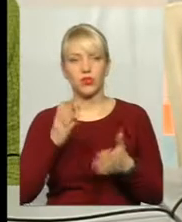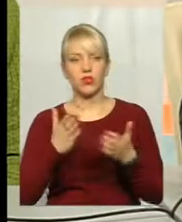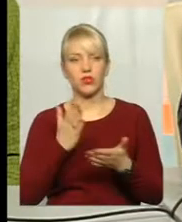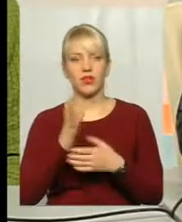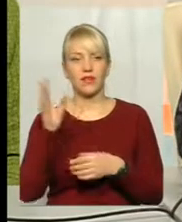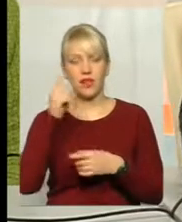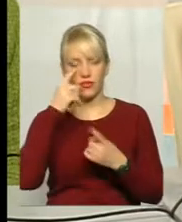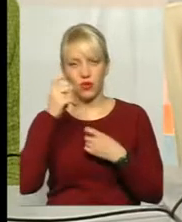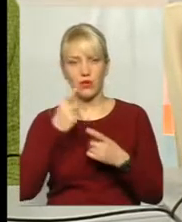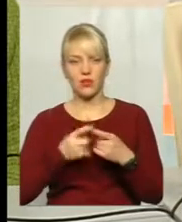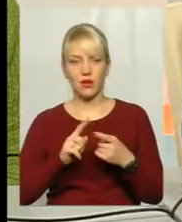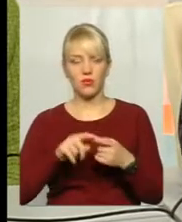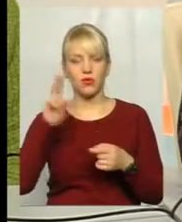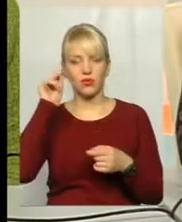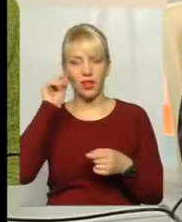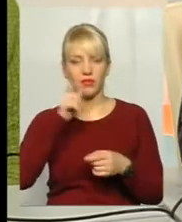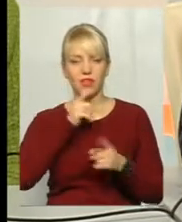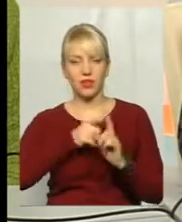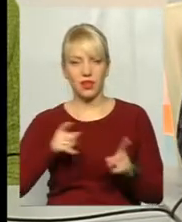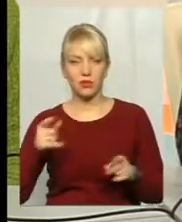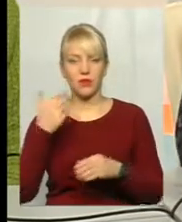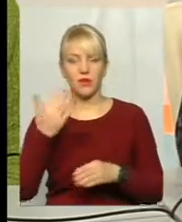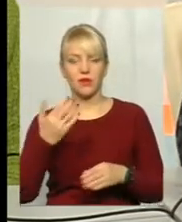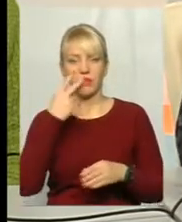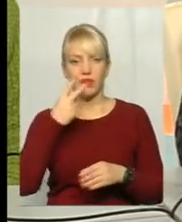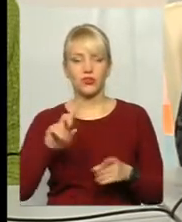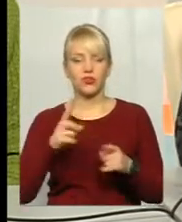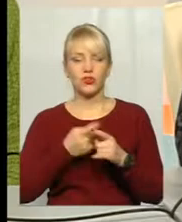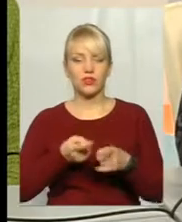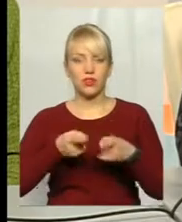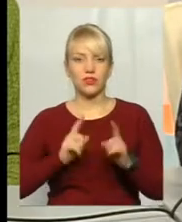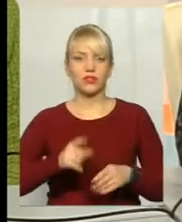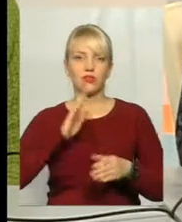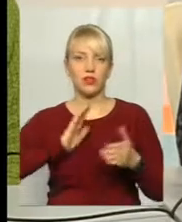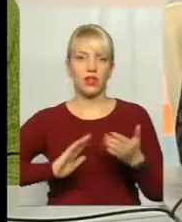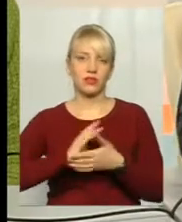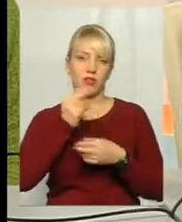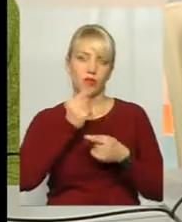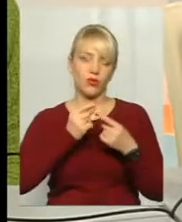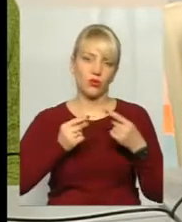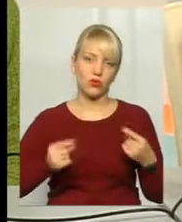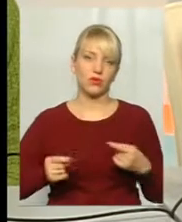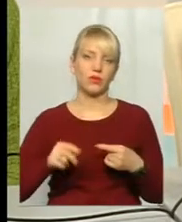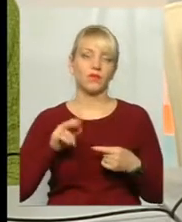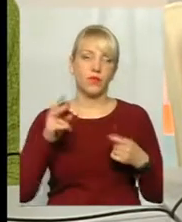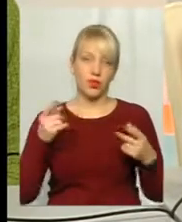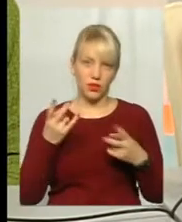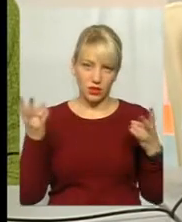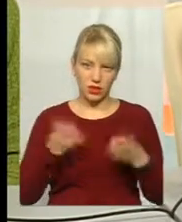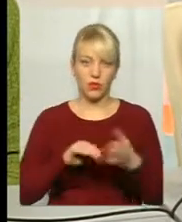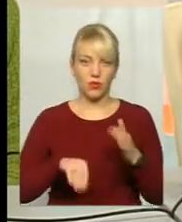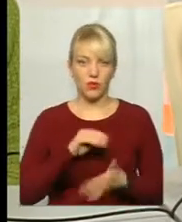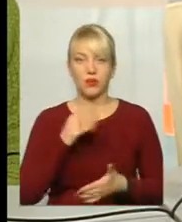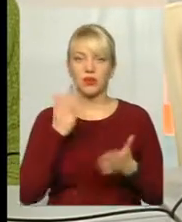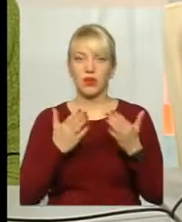інформація про ці дати, терміни, і ви бачите, що це якісний продукт, його потрібно купувати.